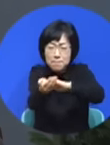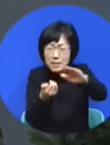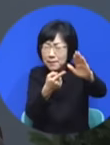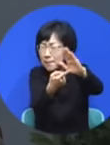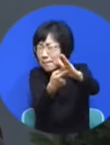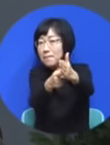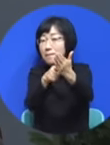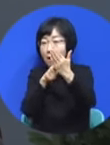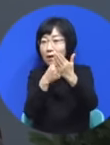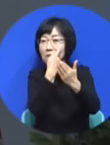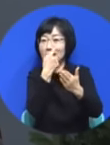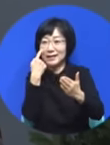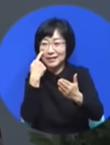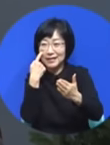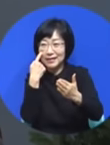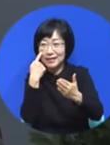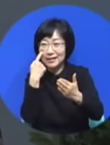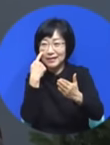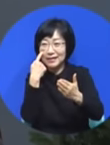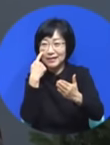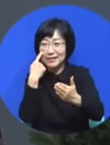앞으로 여러분은 이 응답이 올 겁니다.